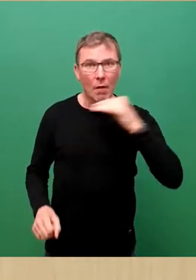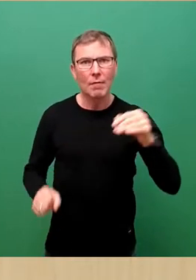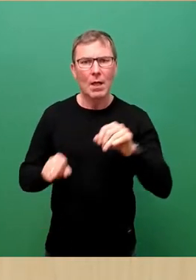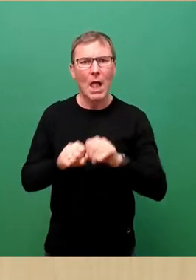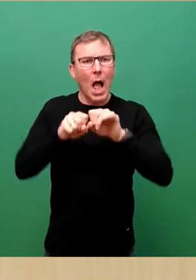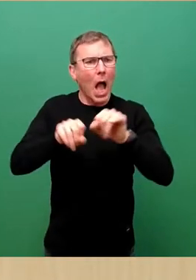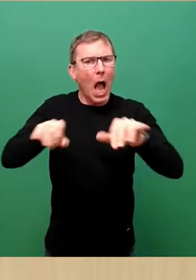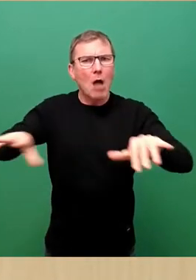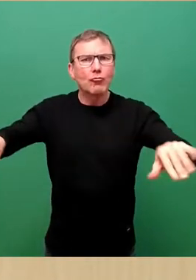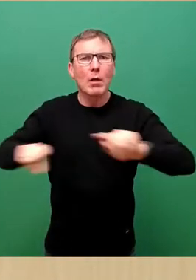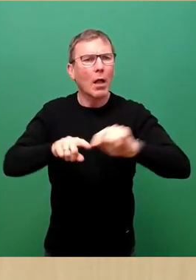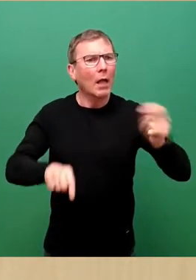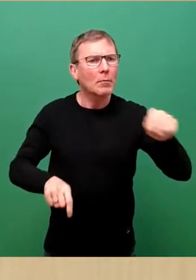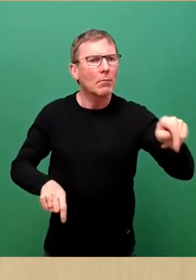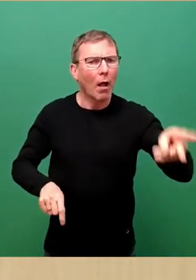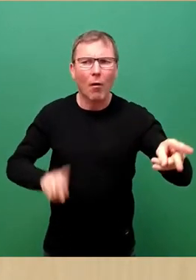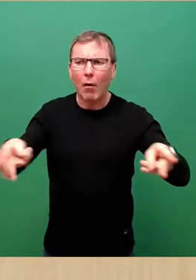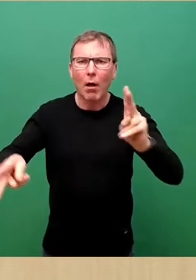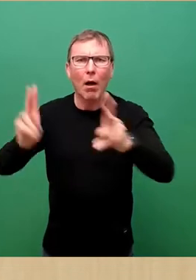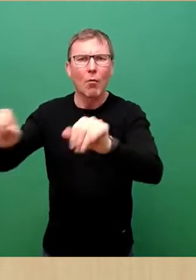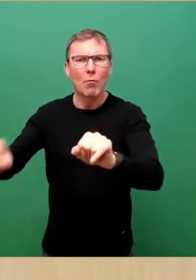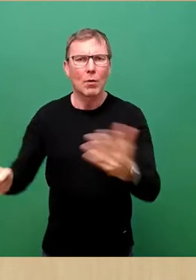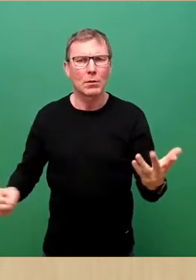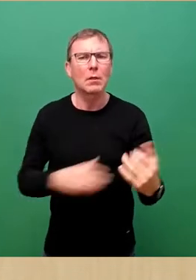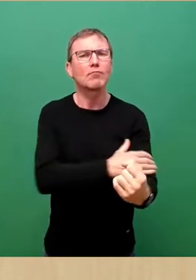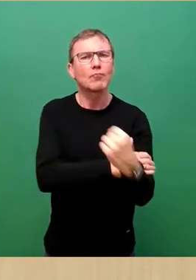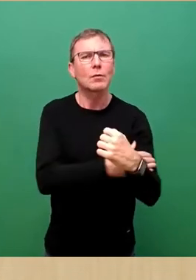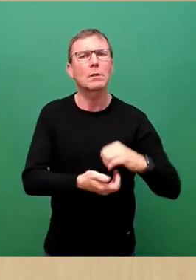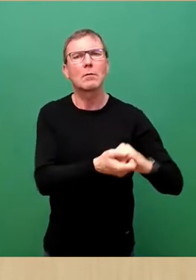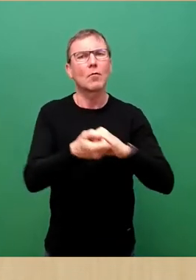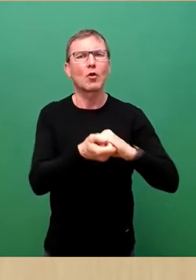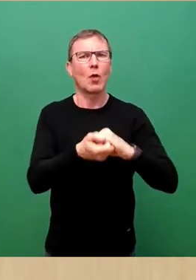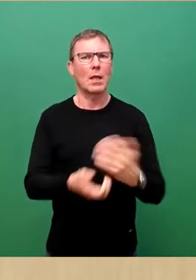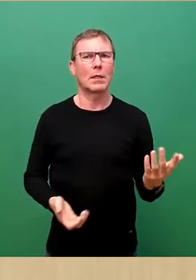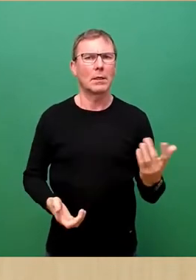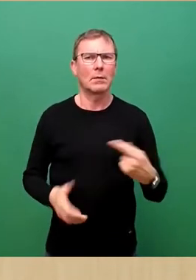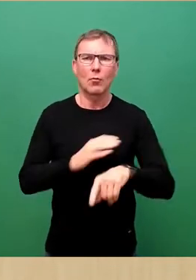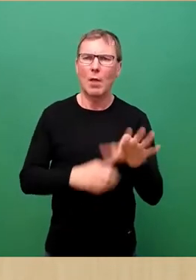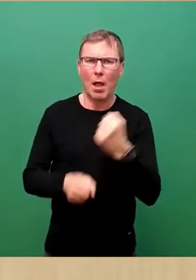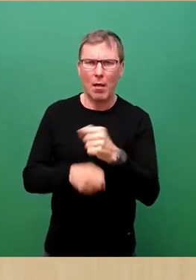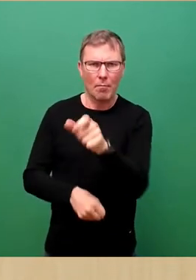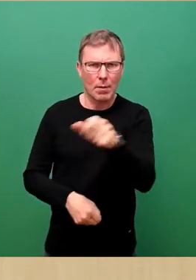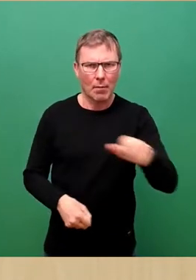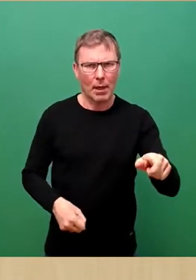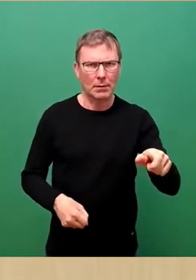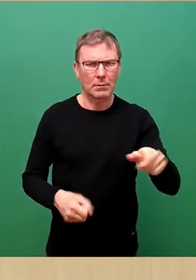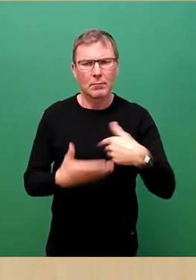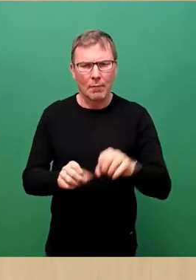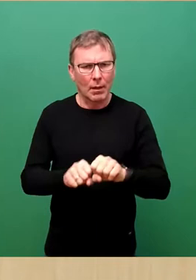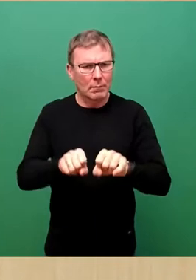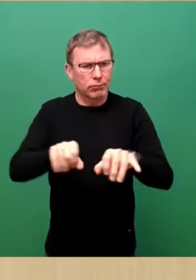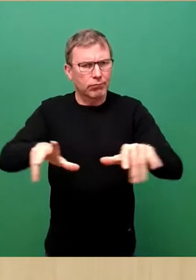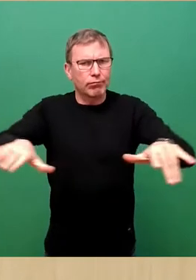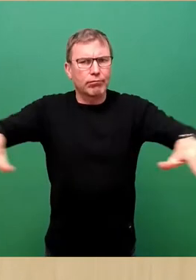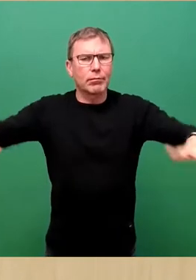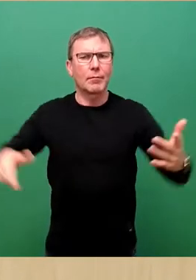haben auf andere Betriebe. So etwas stärkt das Gefühl der Solidarität unter den Beschäftigten und die tragen das dann weiter. Und